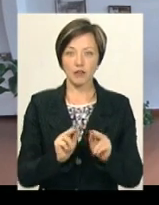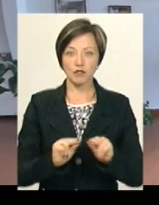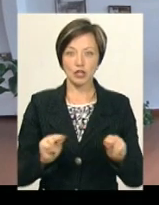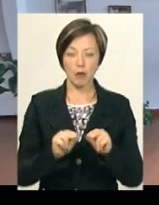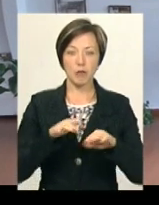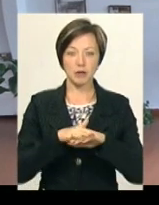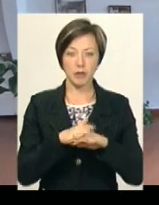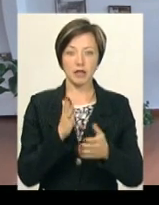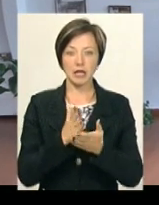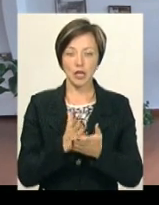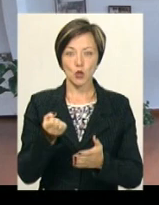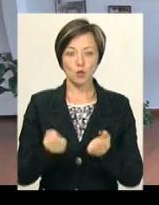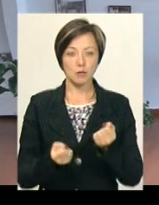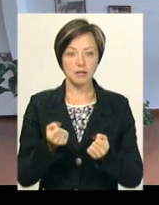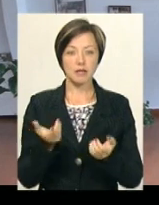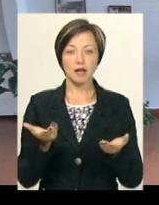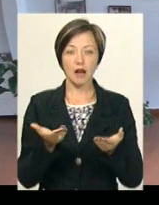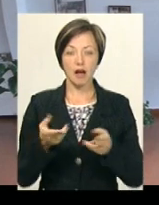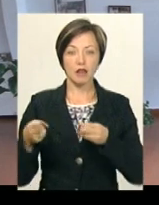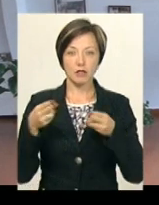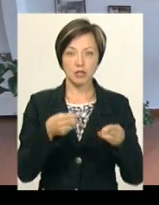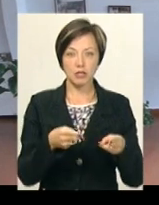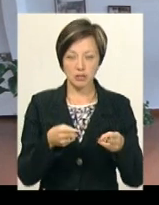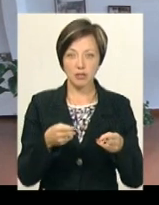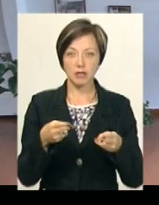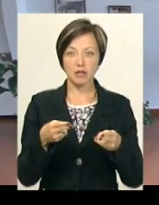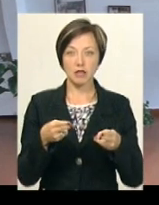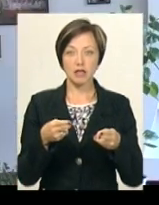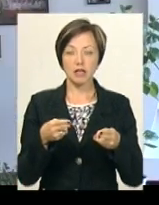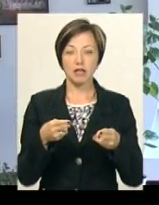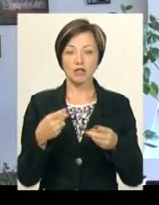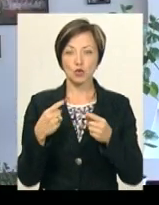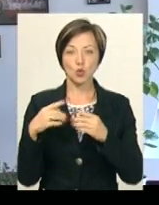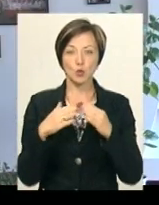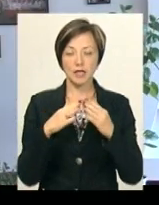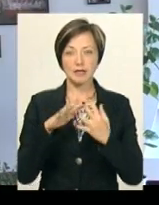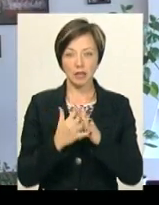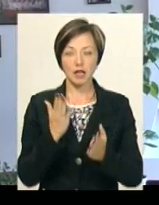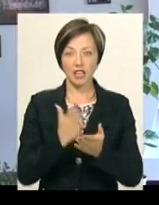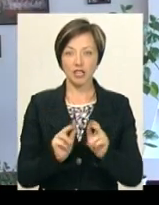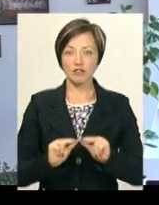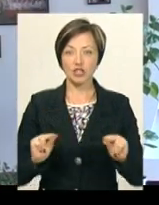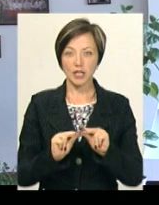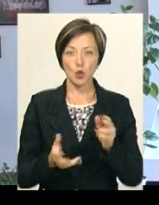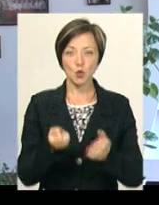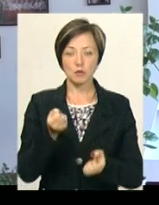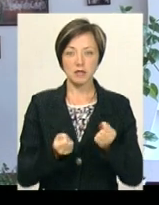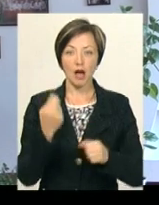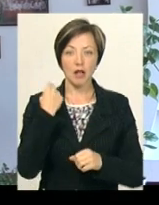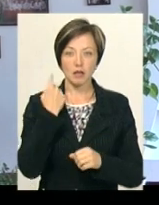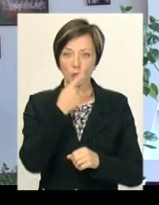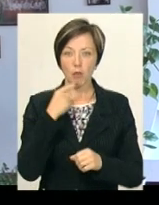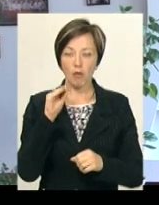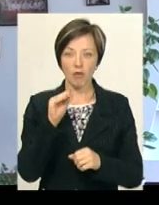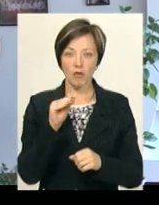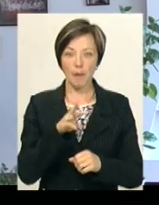математики, є сумісник, яка доїжджає з Меджибушської гімназії. І є на сьогодні вчитель-сумісник з англійської